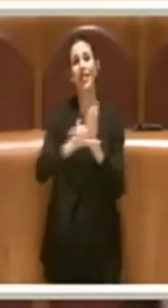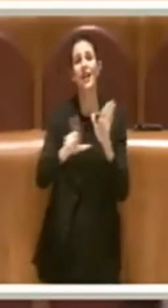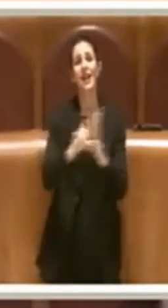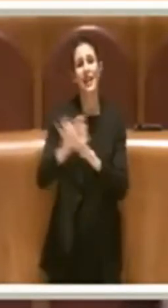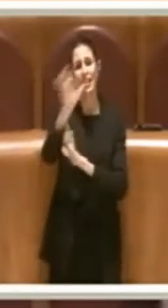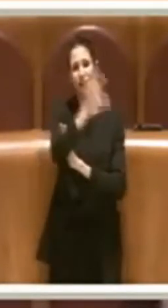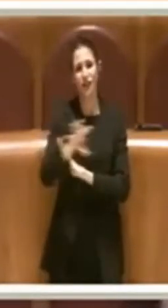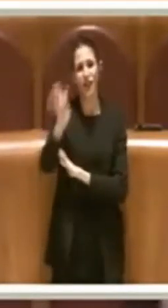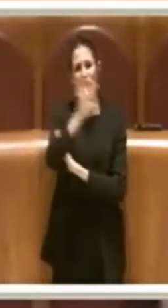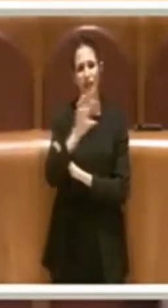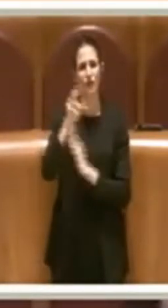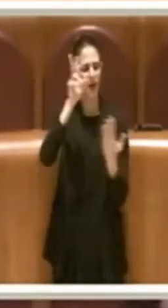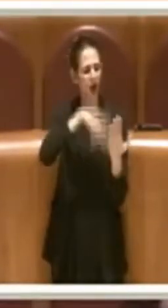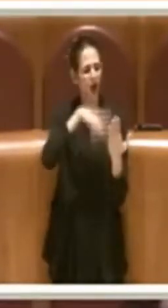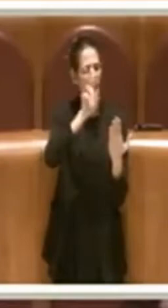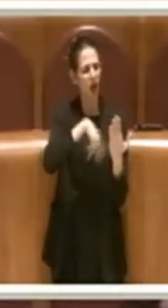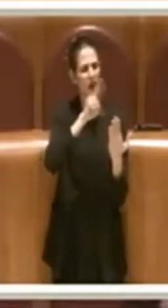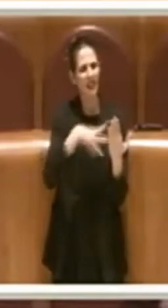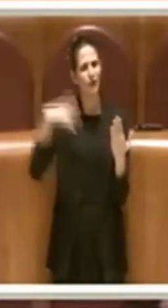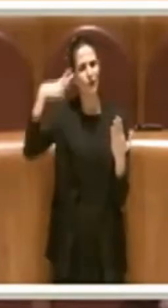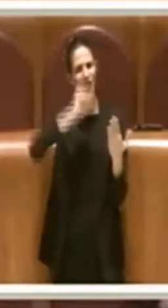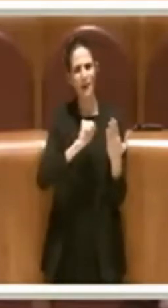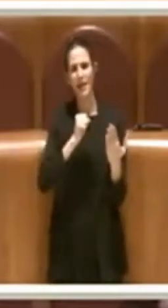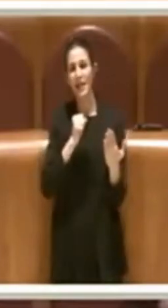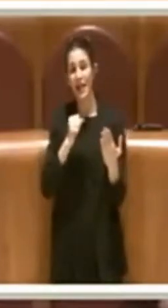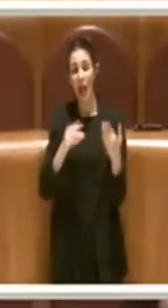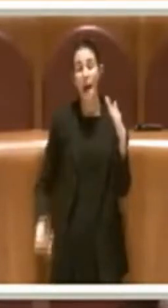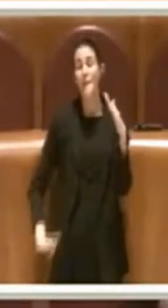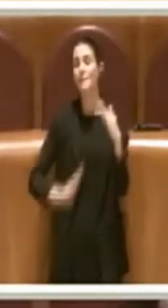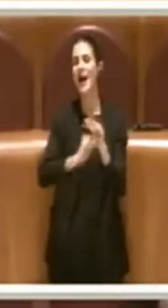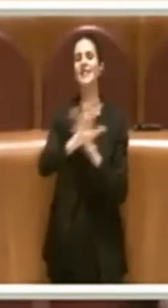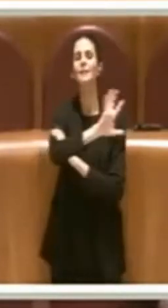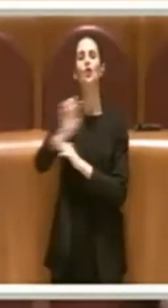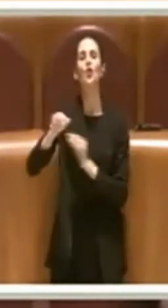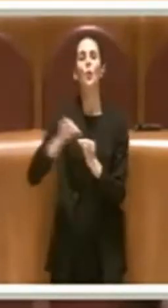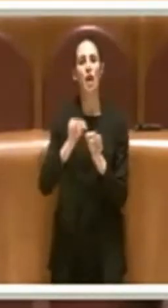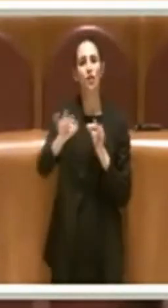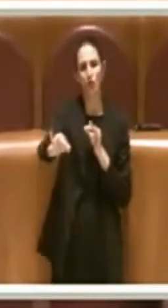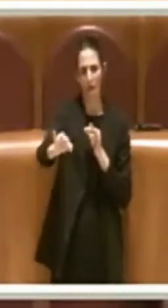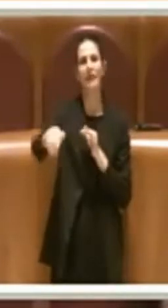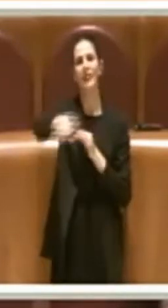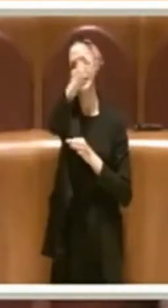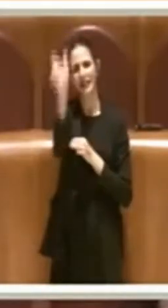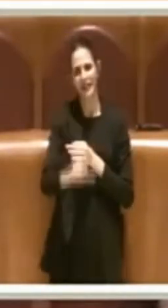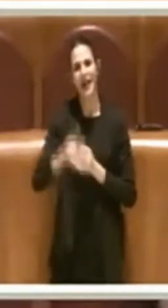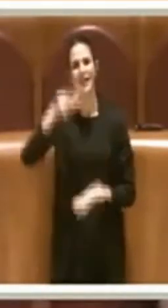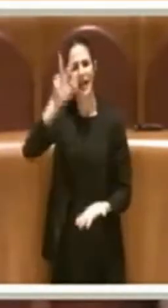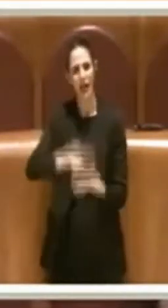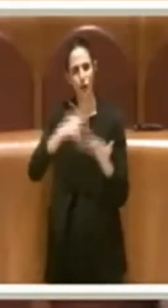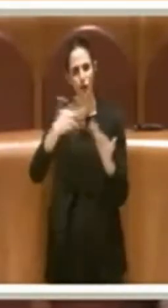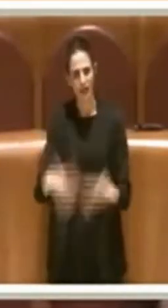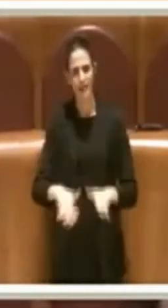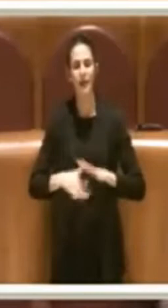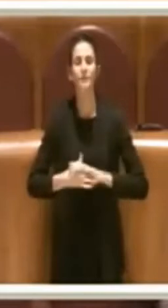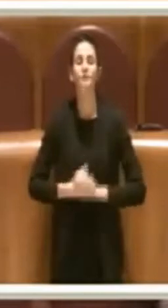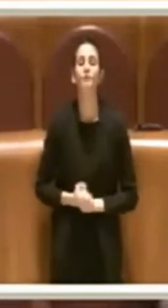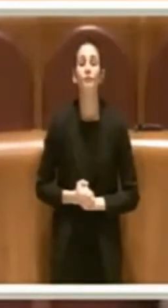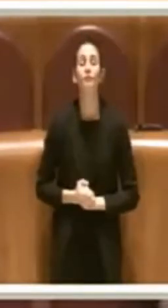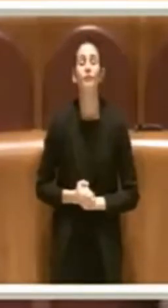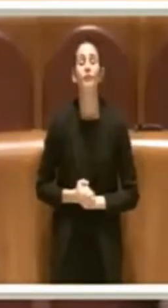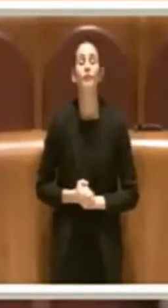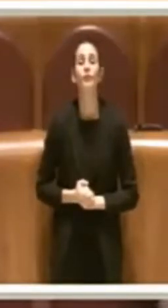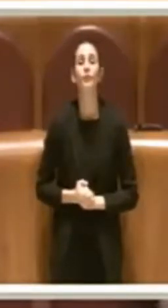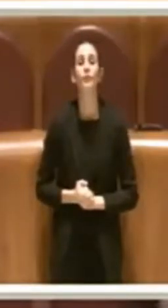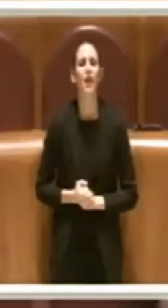rendersi conto che 500 metri era il massimo del distanziometro concesso in Italia. Nella veste di consigliere, trasmessa